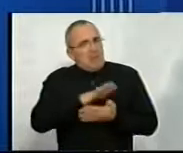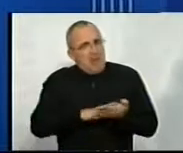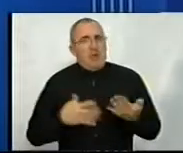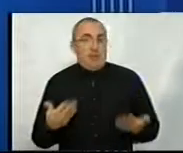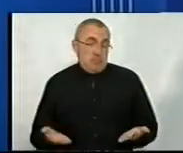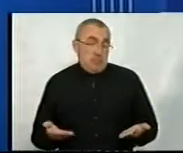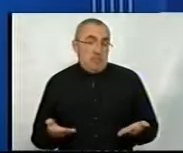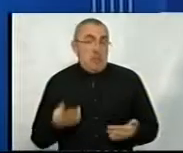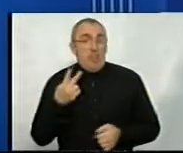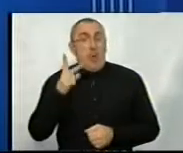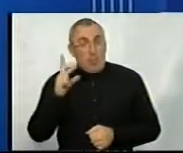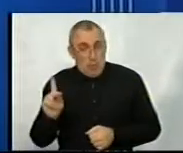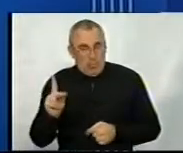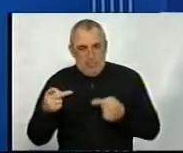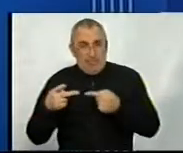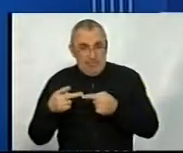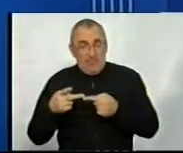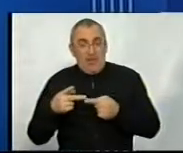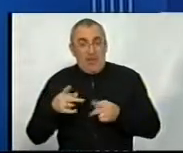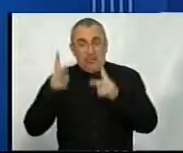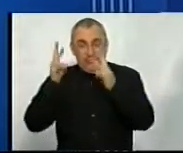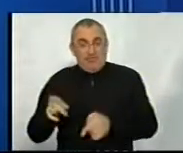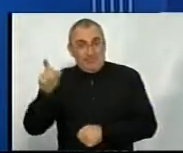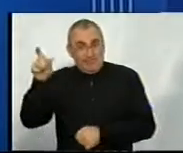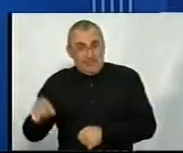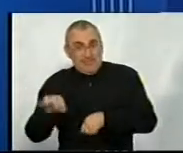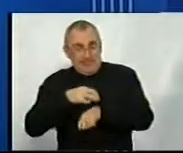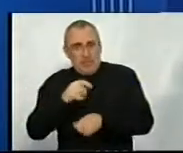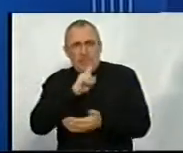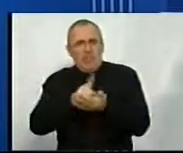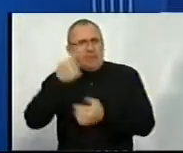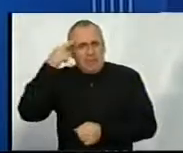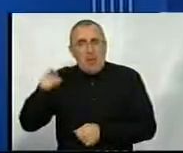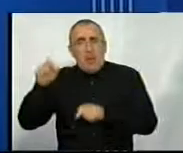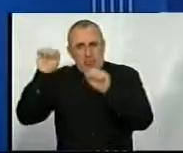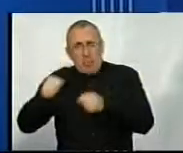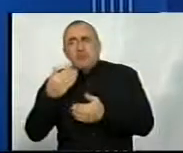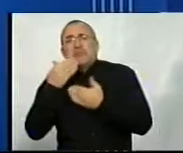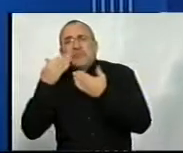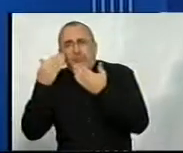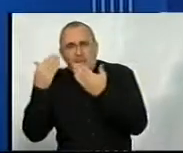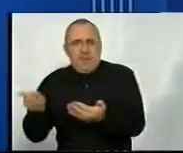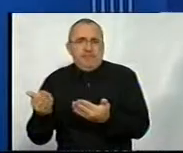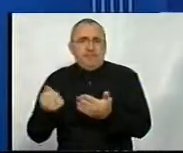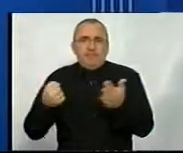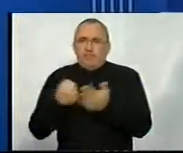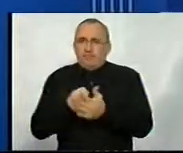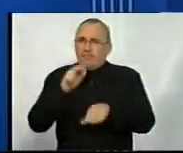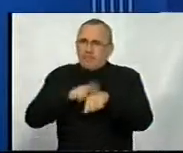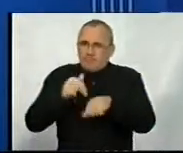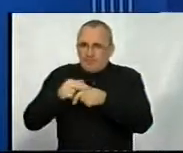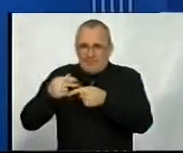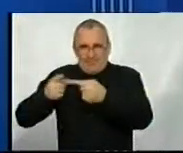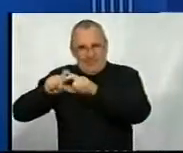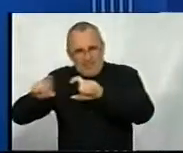По-друге, жертва насилля завжди повинна знати, що вона може звернутися до правоохоронних